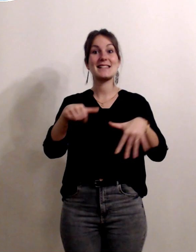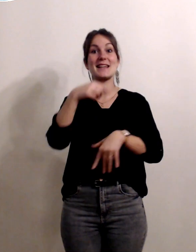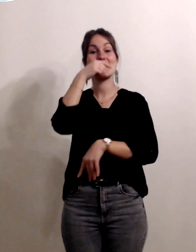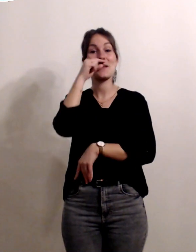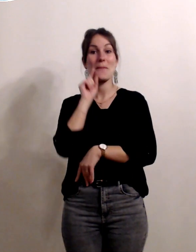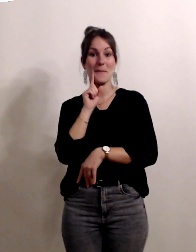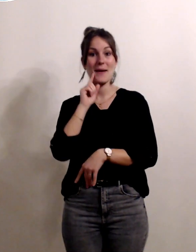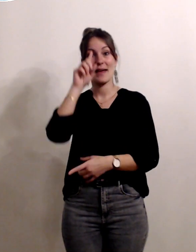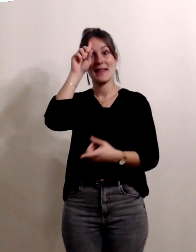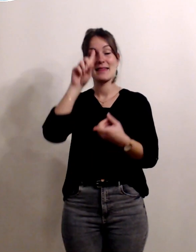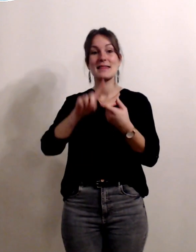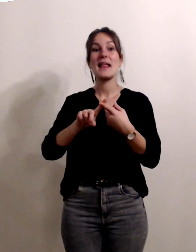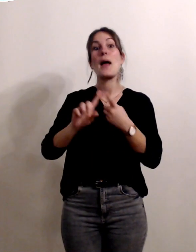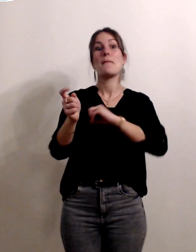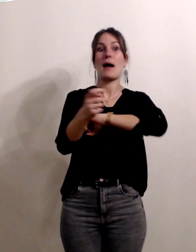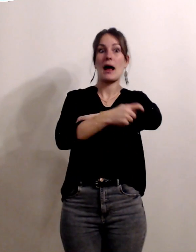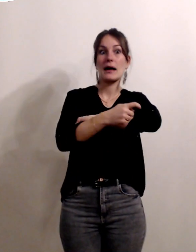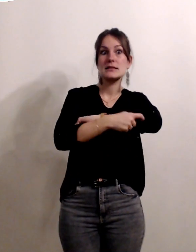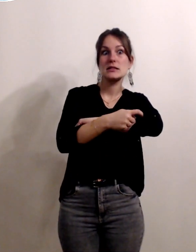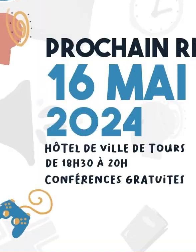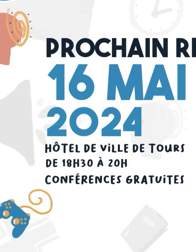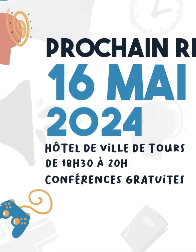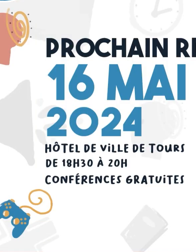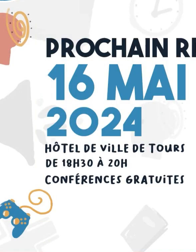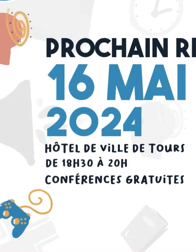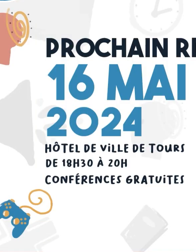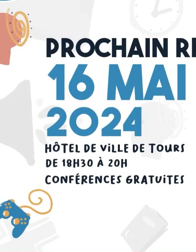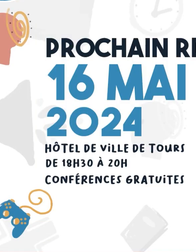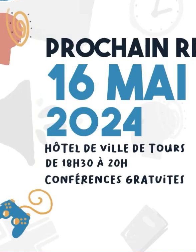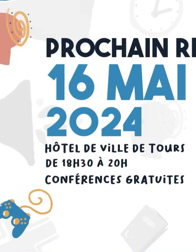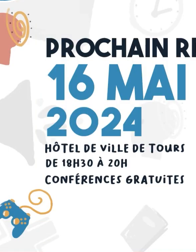pour cette fois-ci les conduites addictives comment s'en sortir